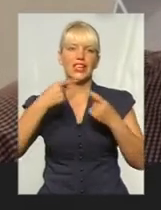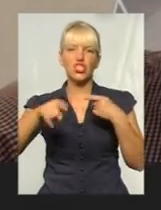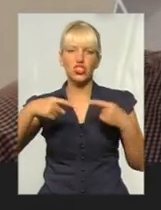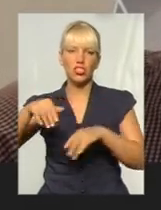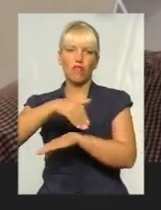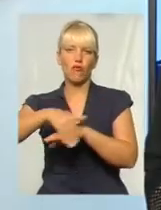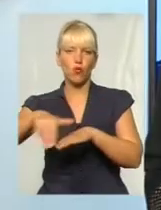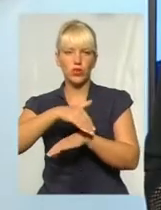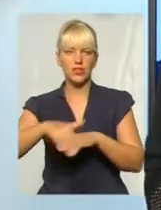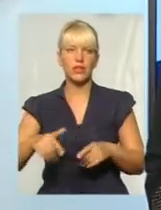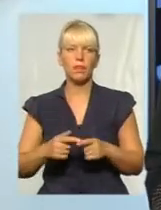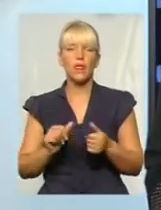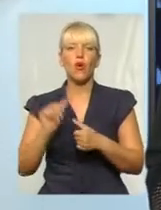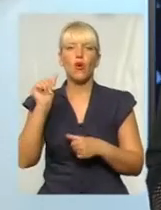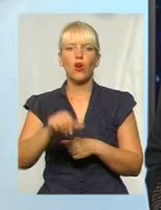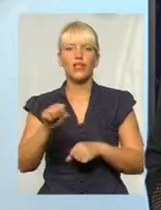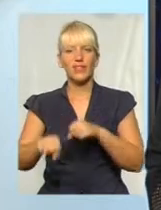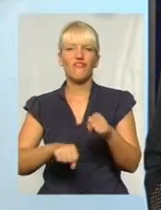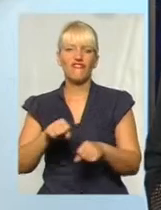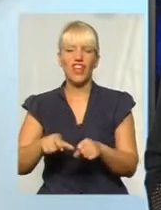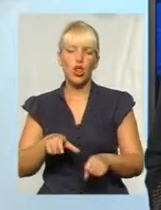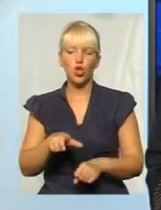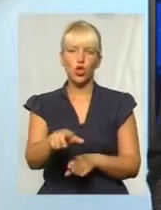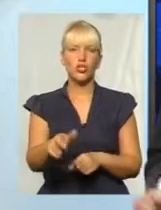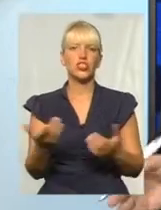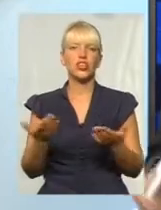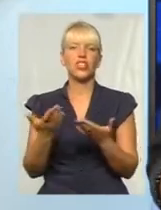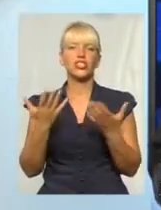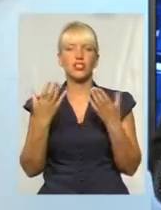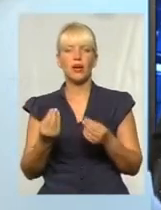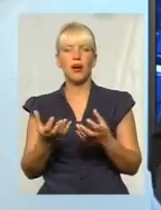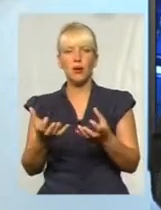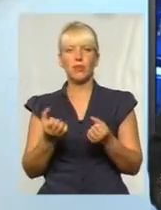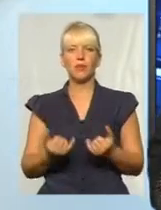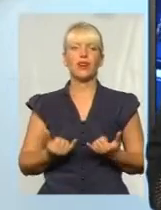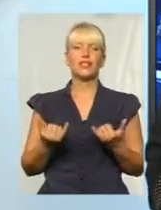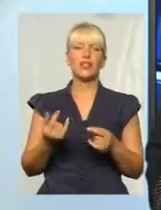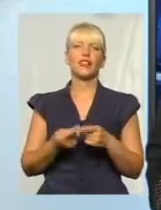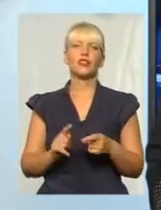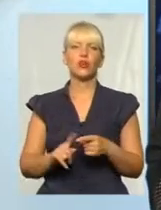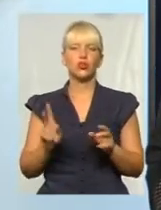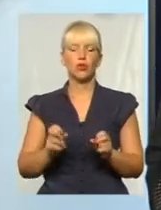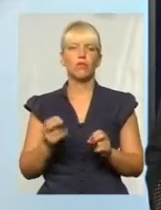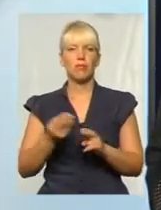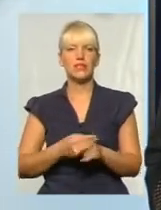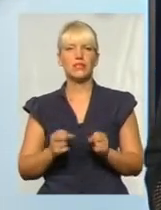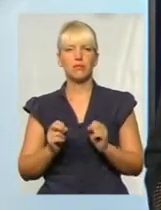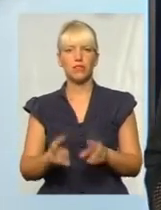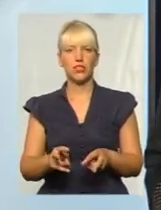Окрім велодоріжок, які ще міри приймаються для того, аби обвиспечити велосипедистів?